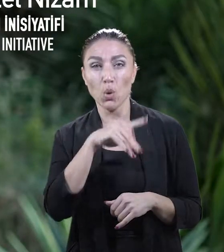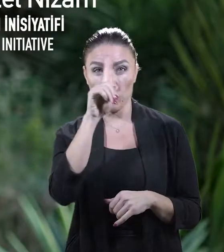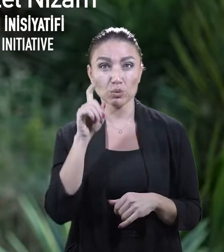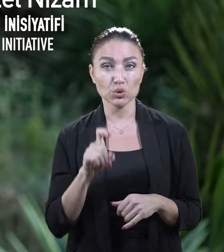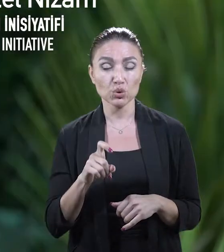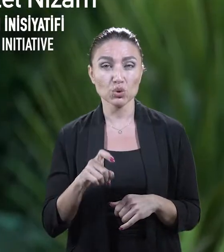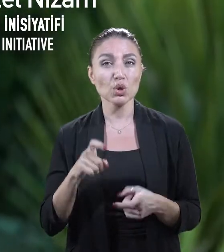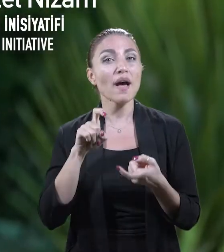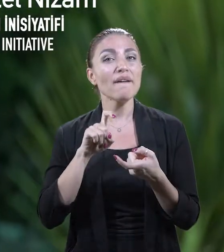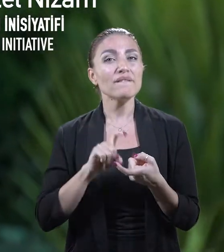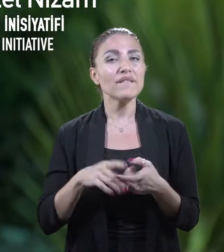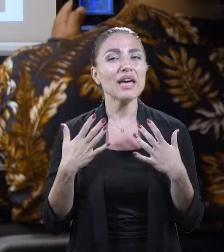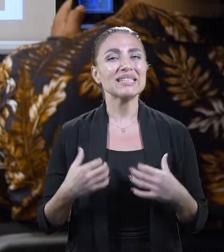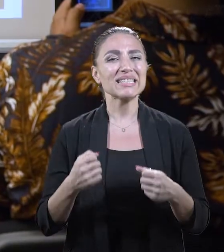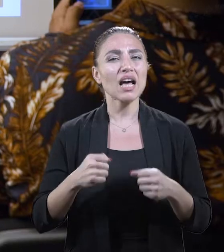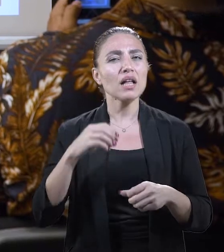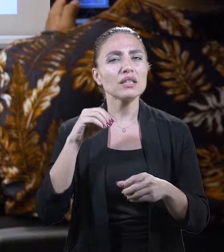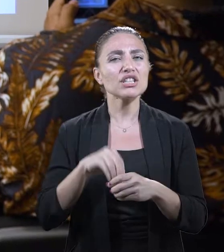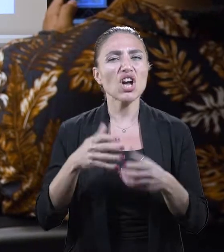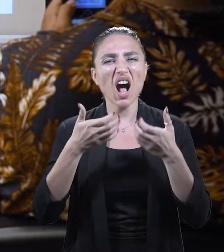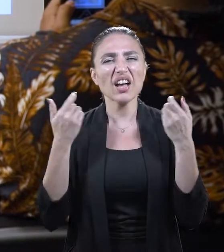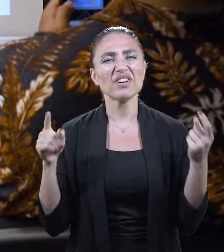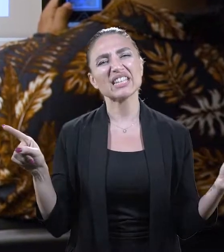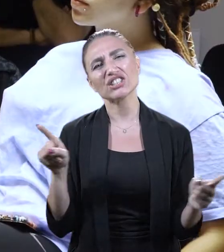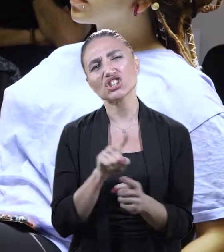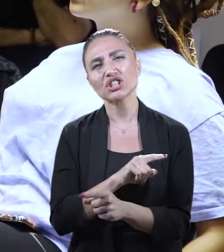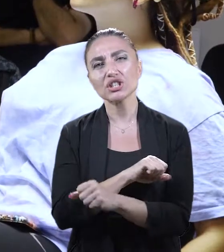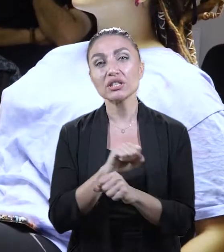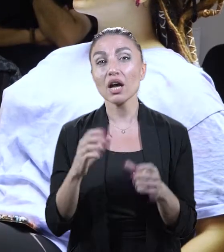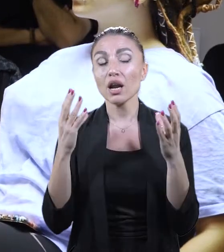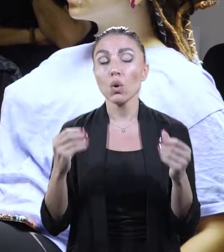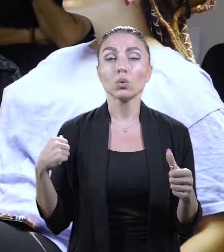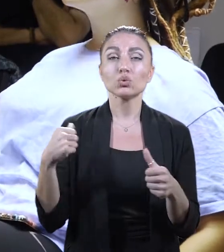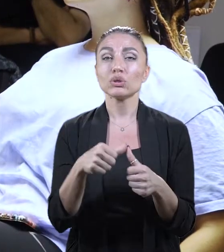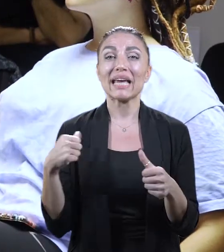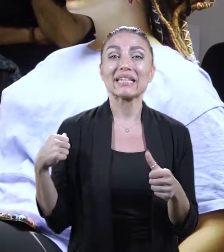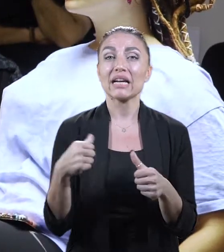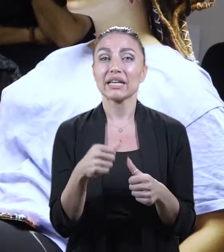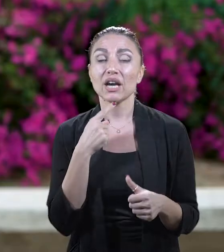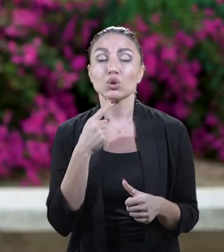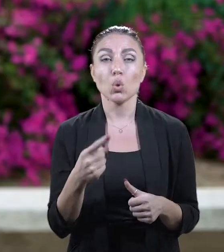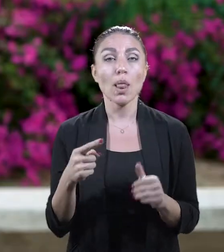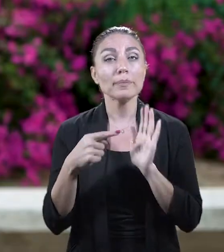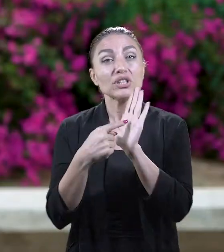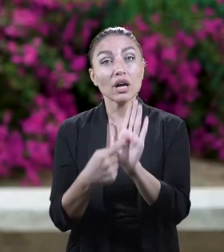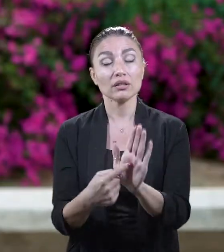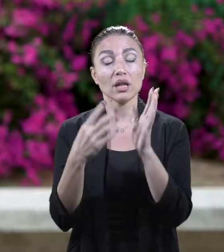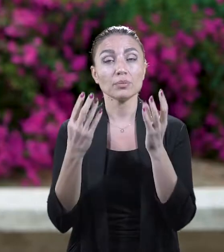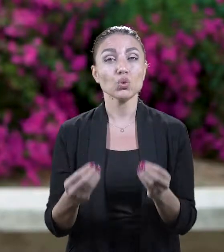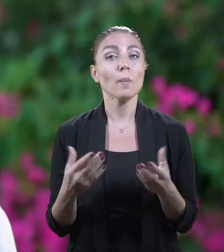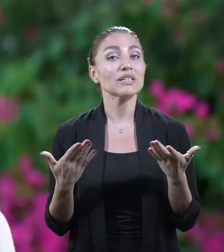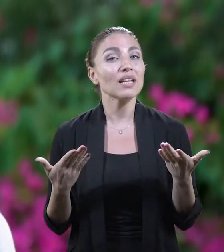emisyona neden olduğunu biliyor muydunuz? Üstelik sağlık için hayvansal ürünlerin zararlı olduğu defaatle